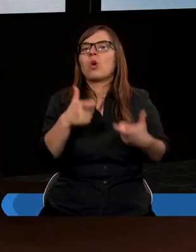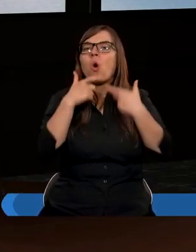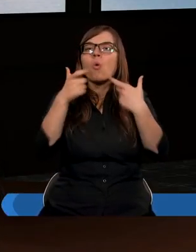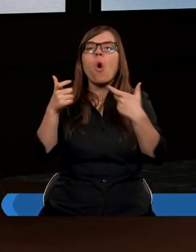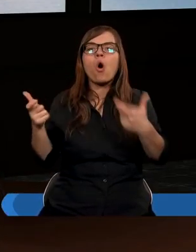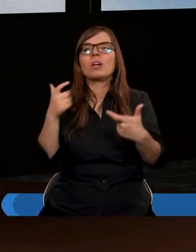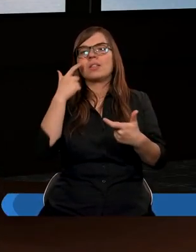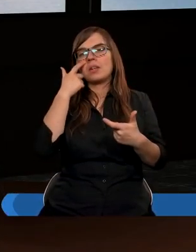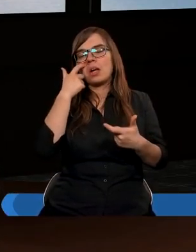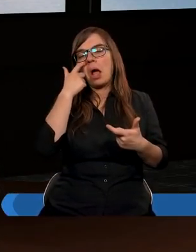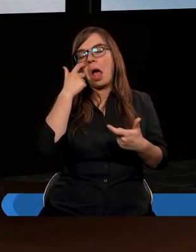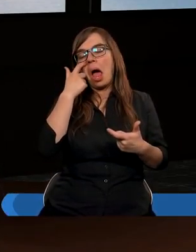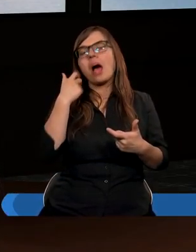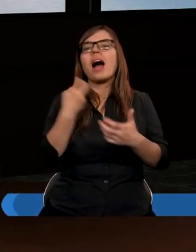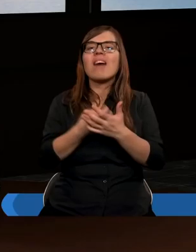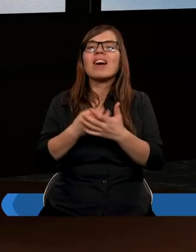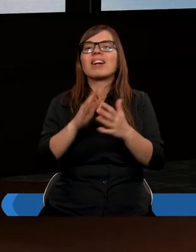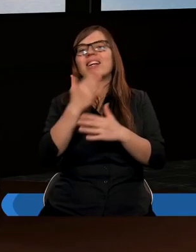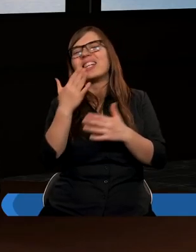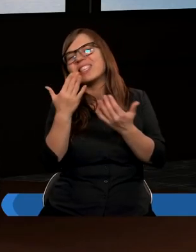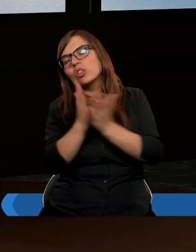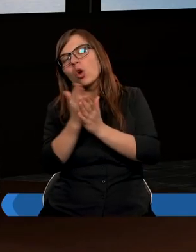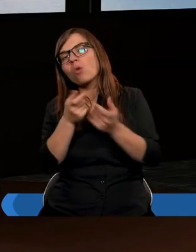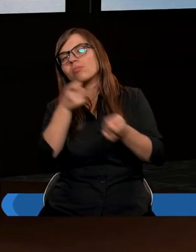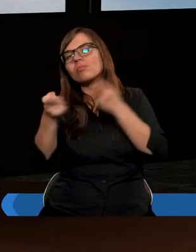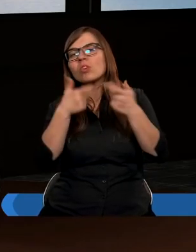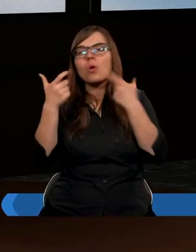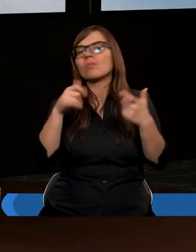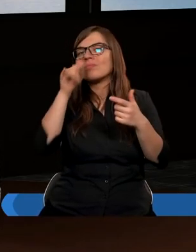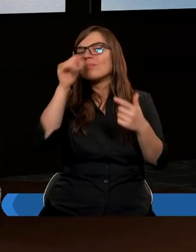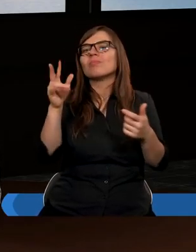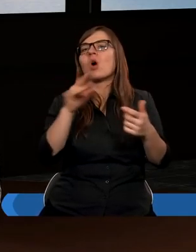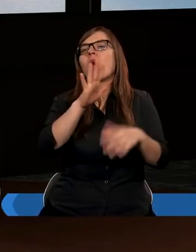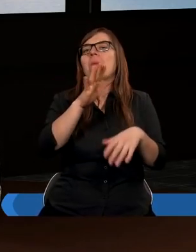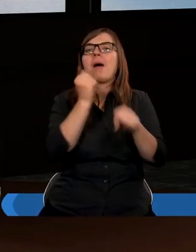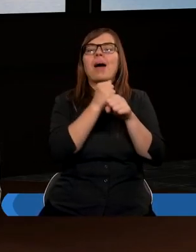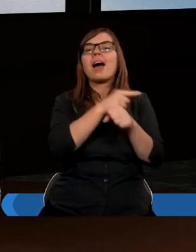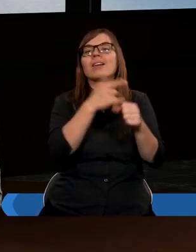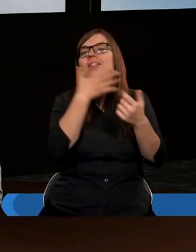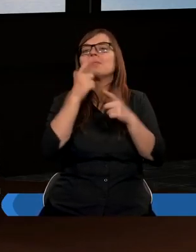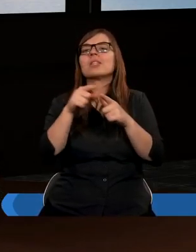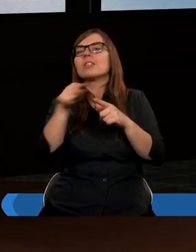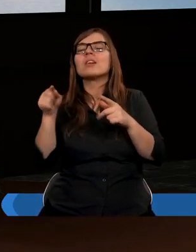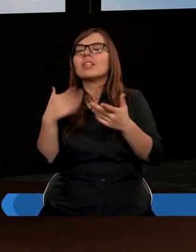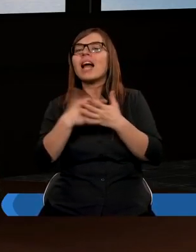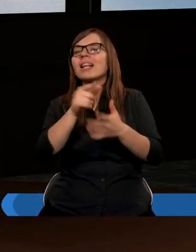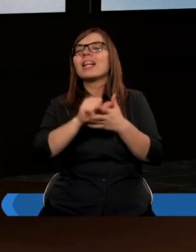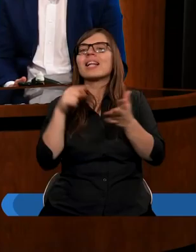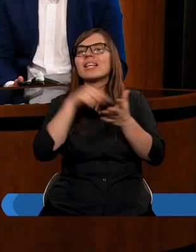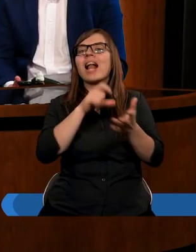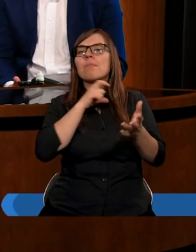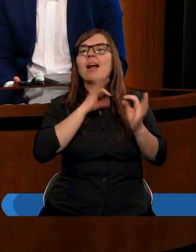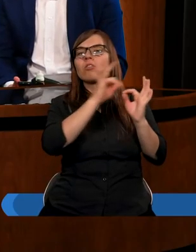głosić, czy jakąś literaturę sprzedawać? No dlatego jest na ten, to jest cel właśnie wyznaczony na to.